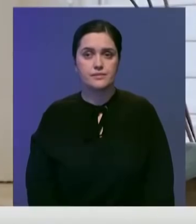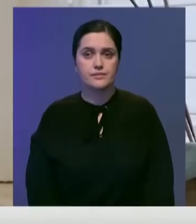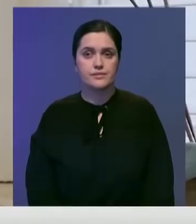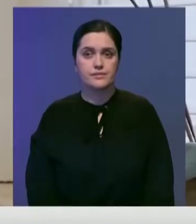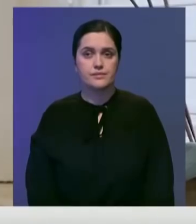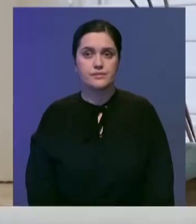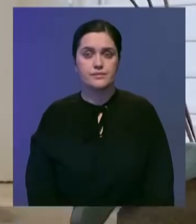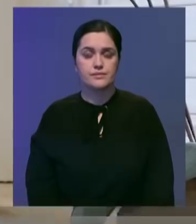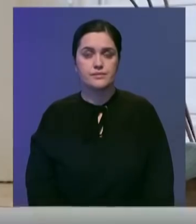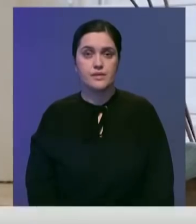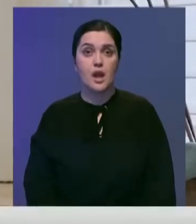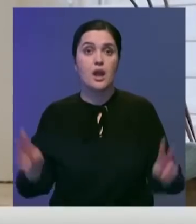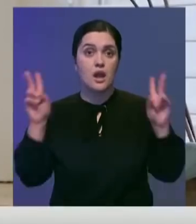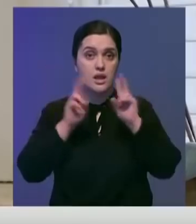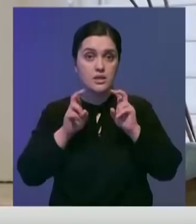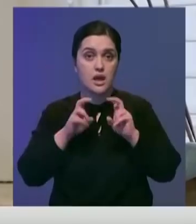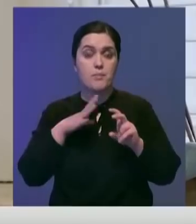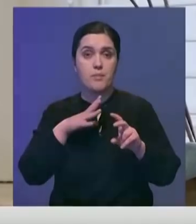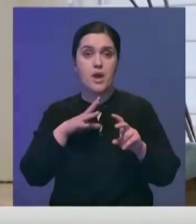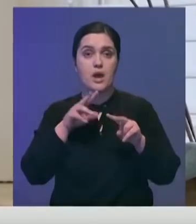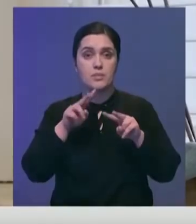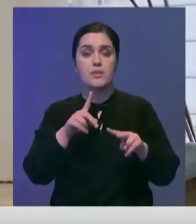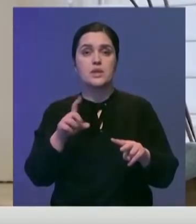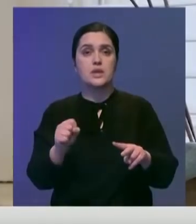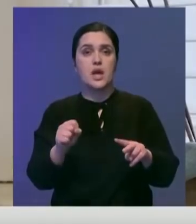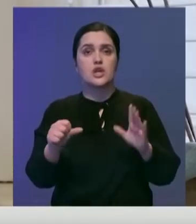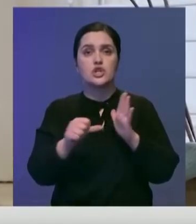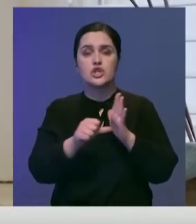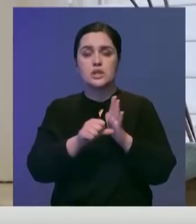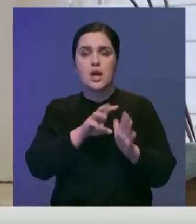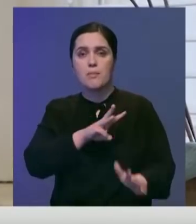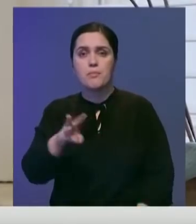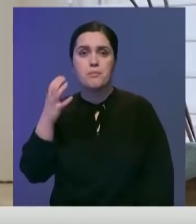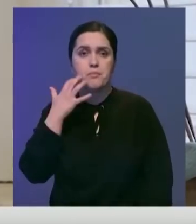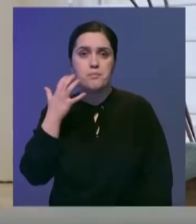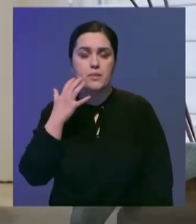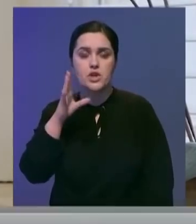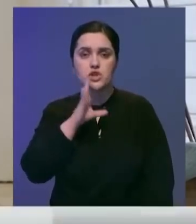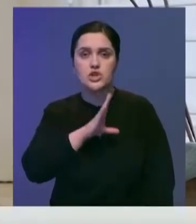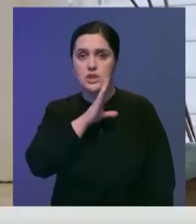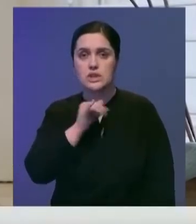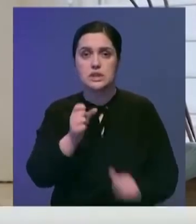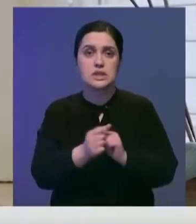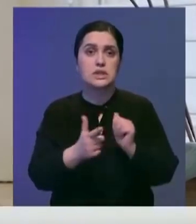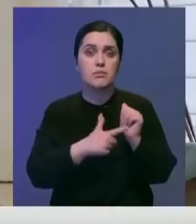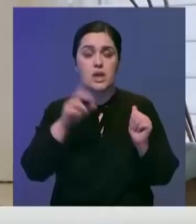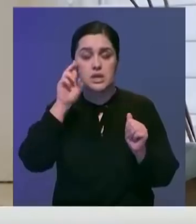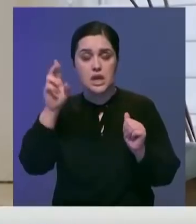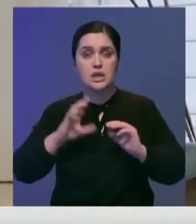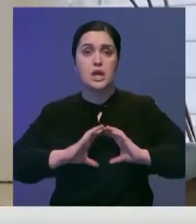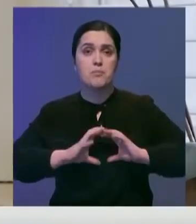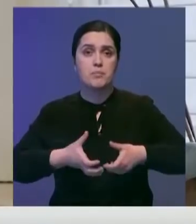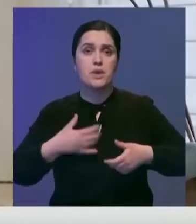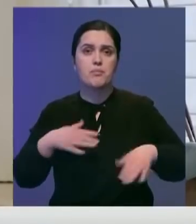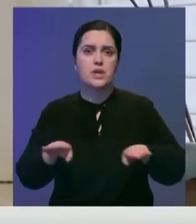В основу исследования легли наблюдения за более чем 6 миллионами беременных женщин из 17 стран мира. Мы